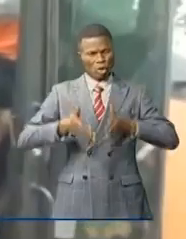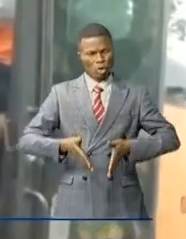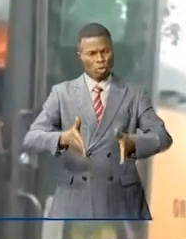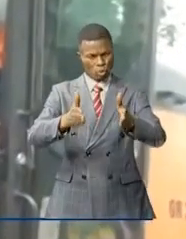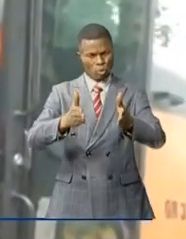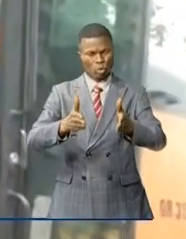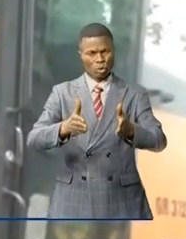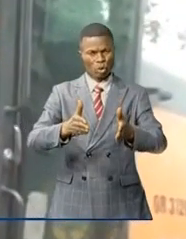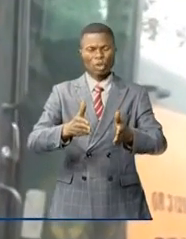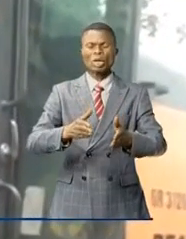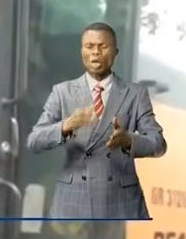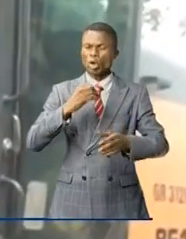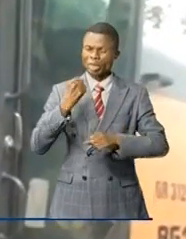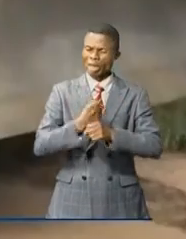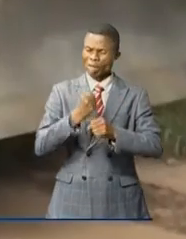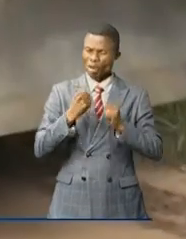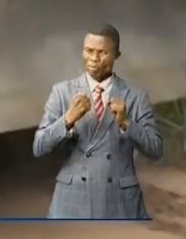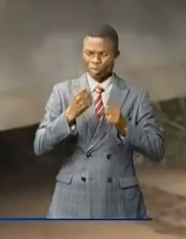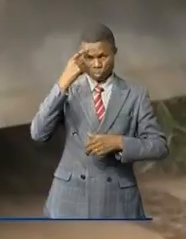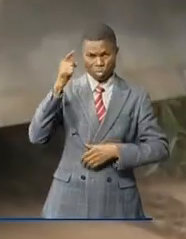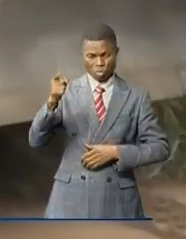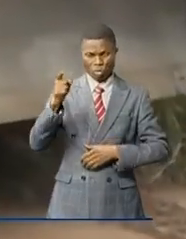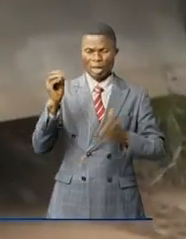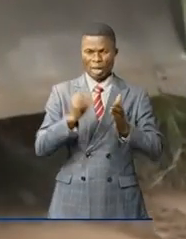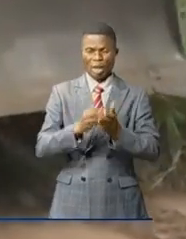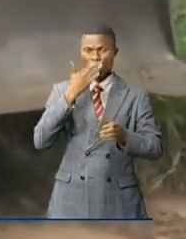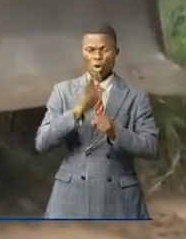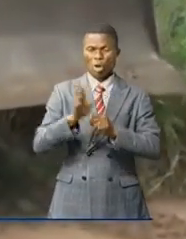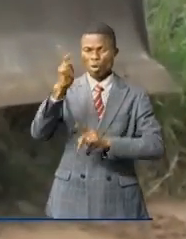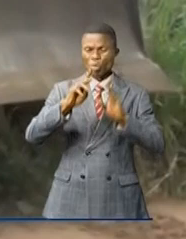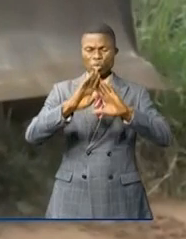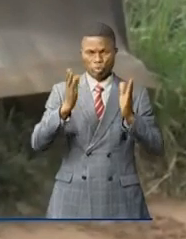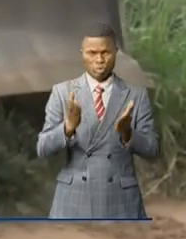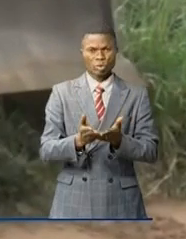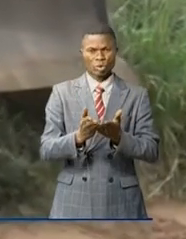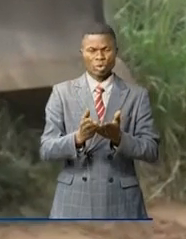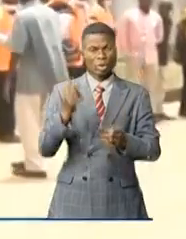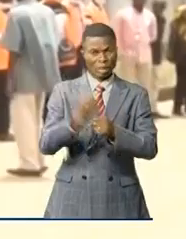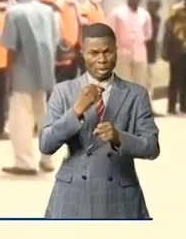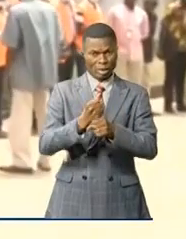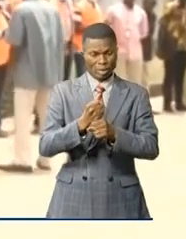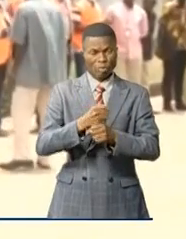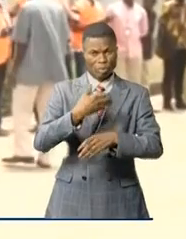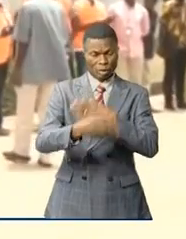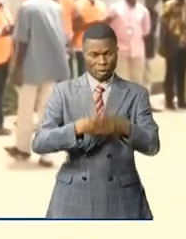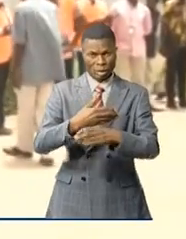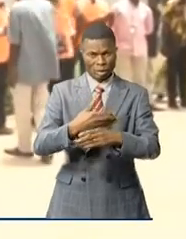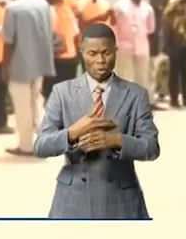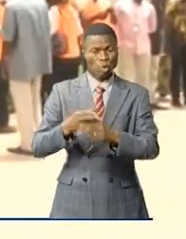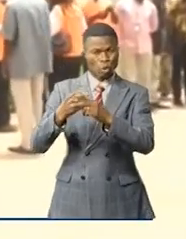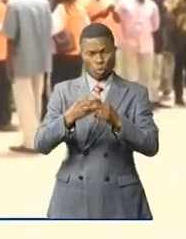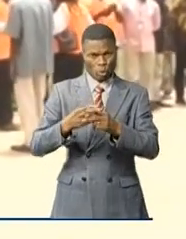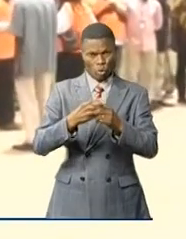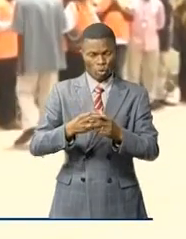routières son cheval de bataille. Il a également rassuré l'opinion publique que ces travaux vont se réaliser sous l'air vigilant